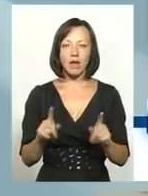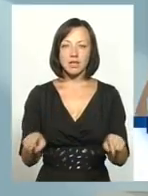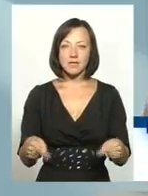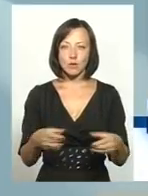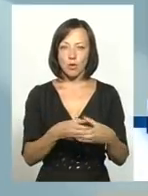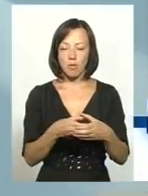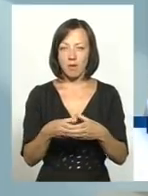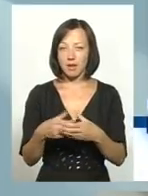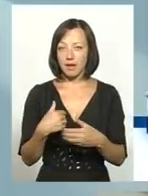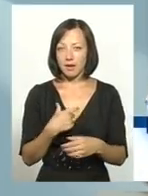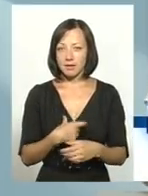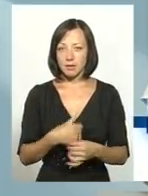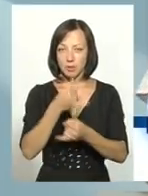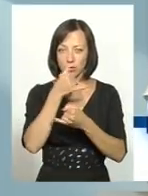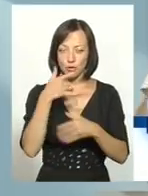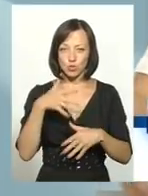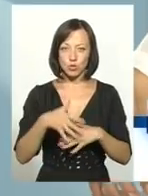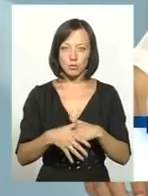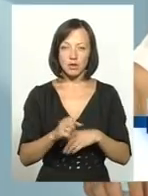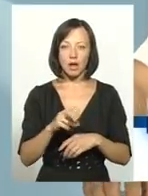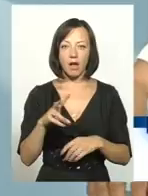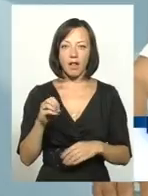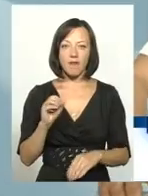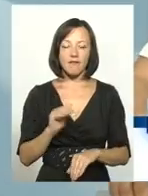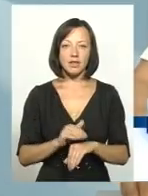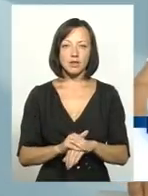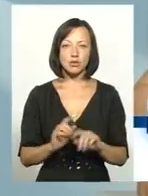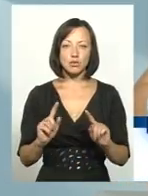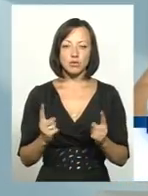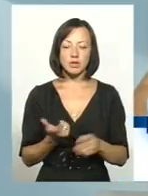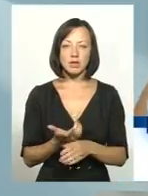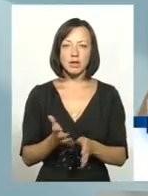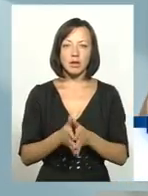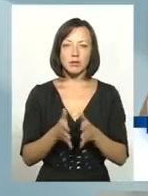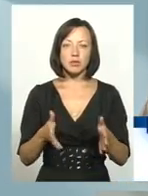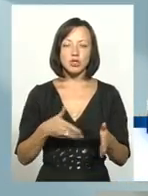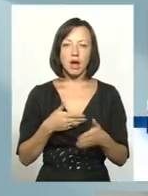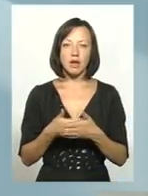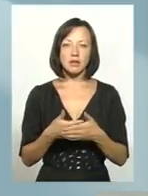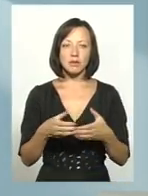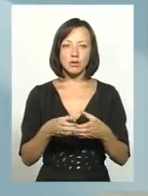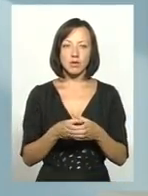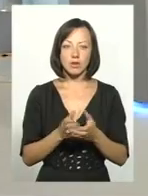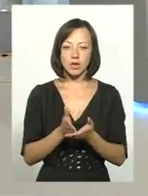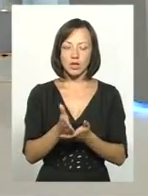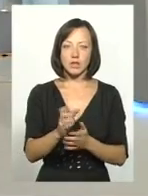я для себе поки що не можу це зрозуміти, але фактично чомусь найбільш активно громади створюються вдоль Збруча.